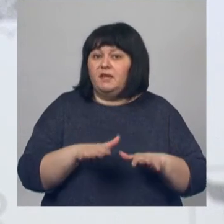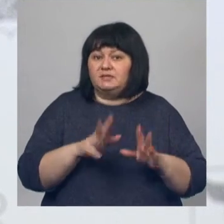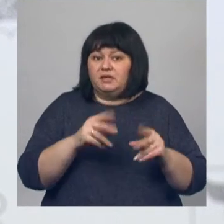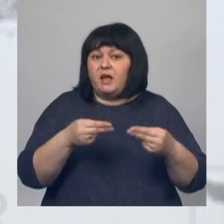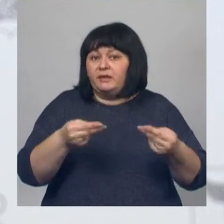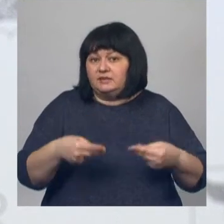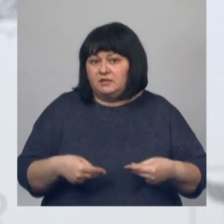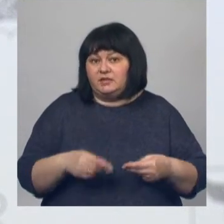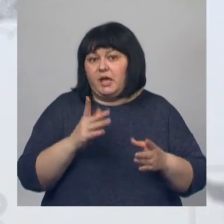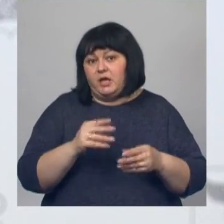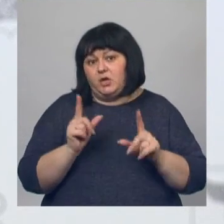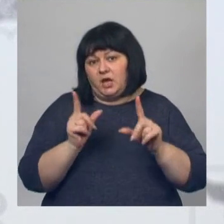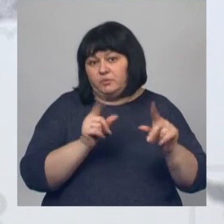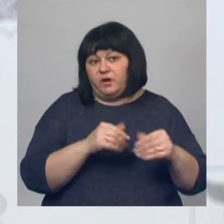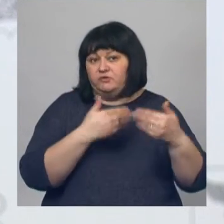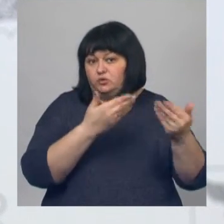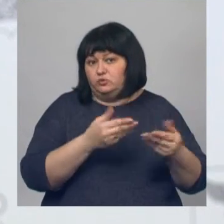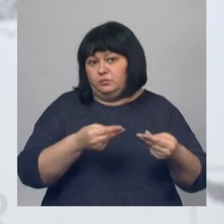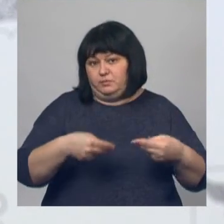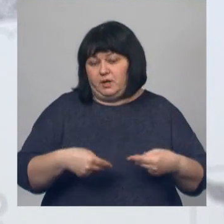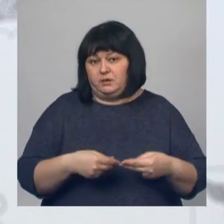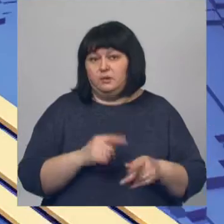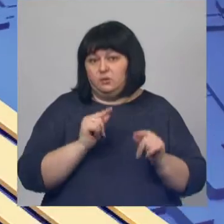регистрации и отправиться регистрировать брак туда. следует...